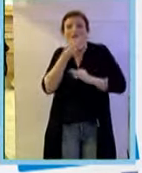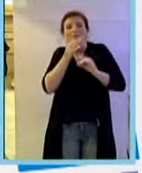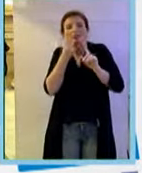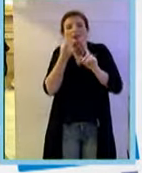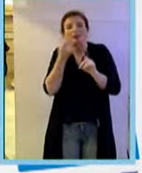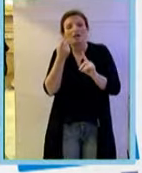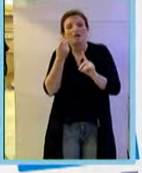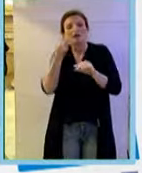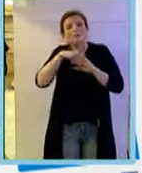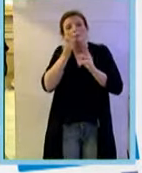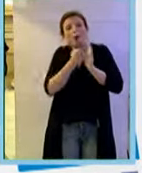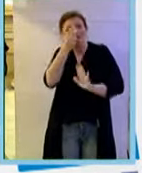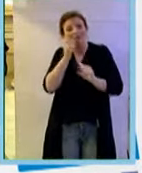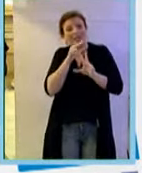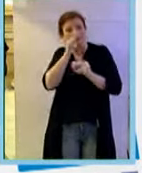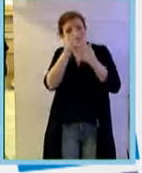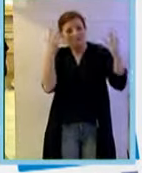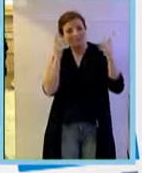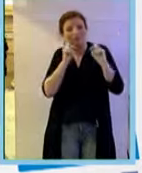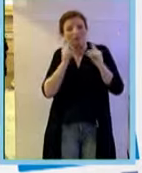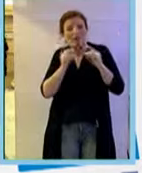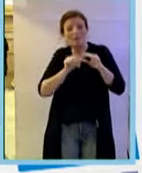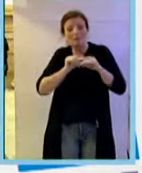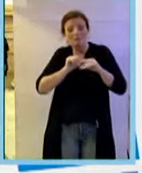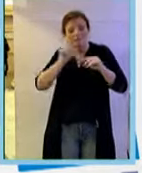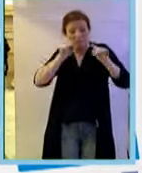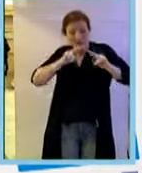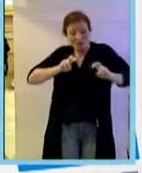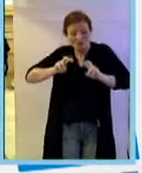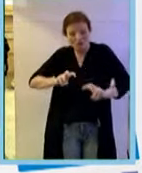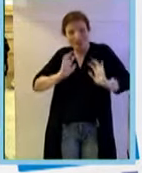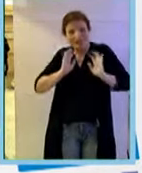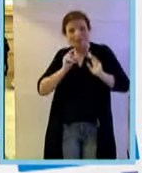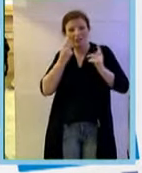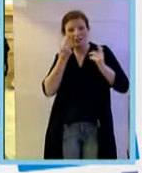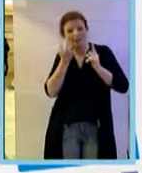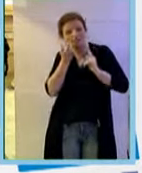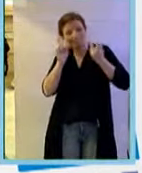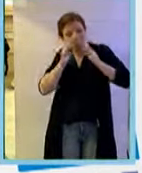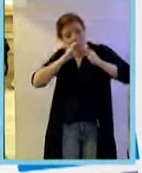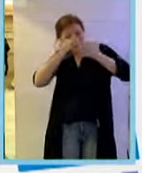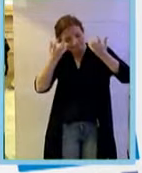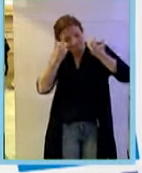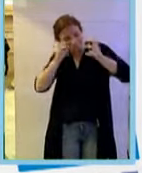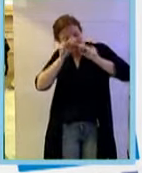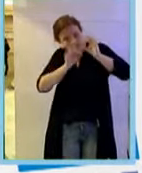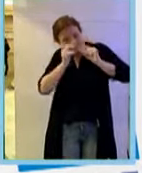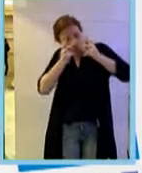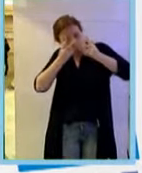anche importante sottolineare che i primi studi che hanno esaminato i meccanismi di regolamentazione